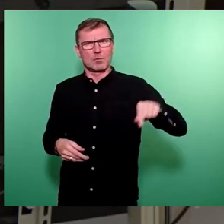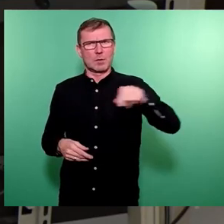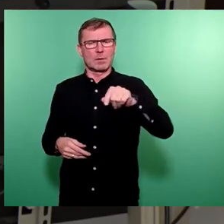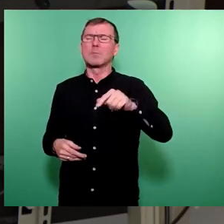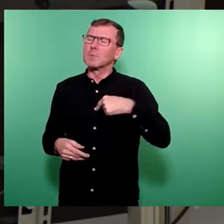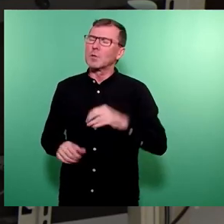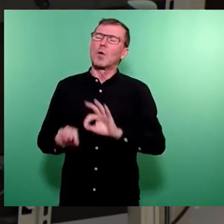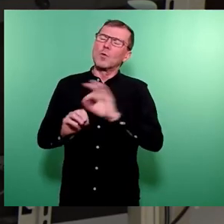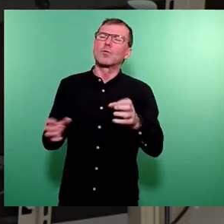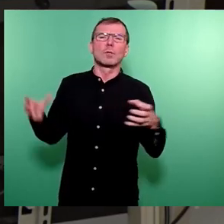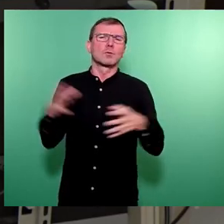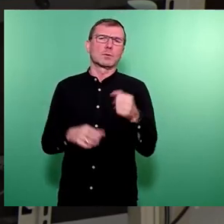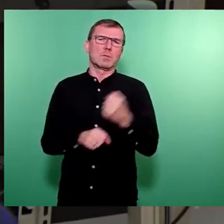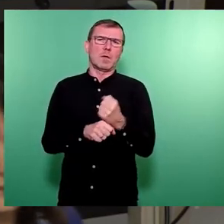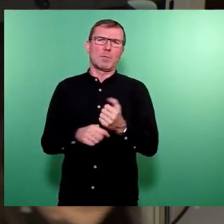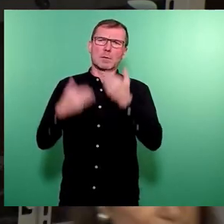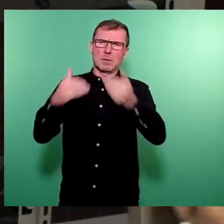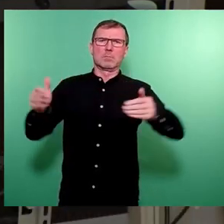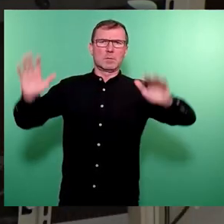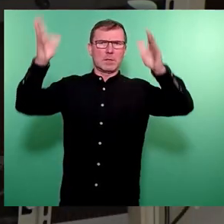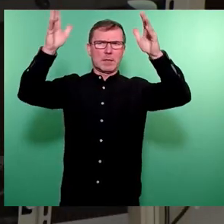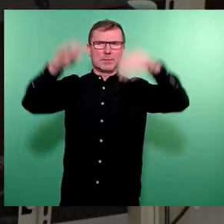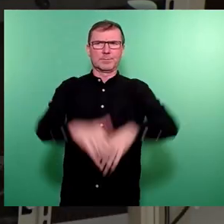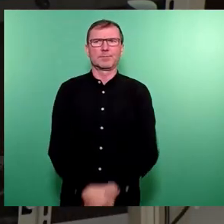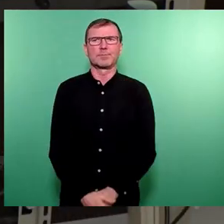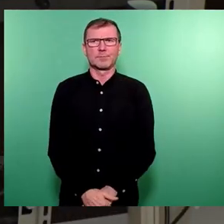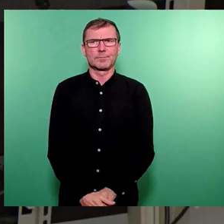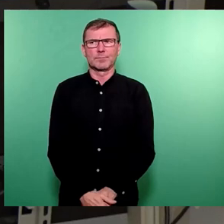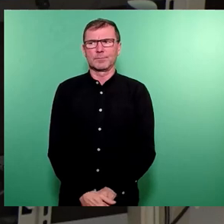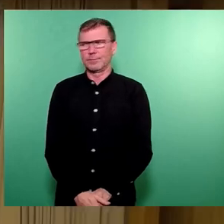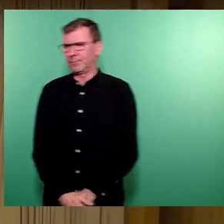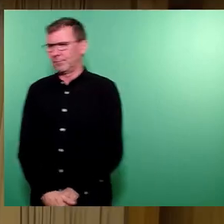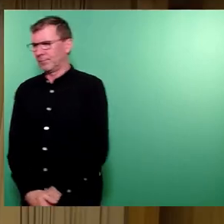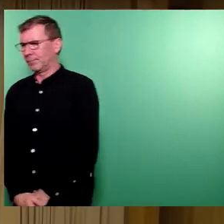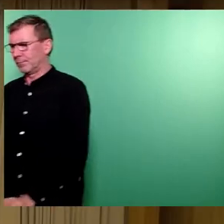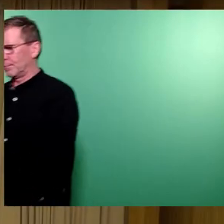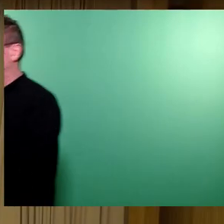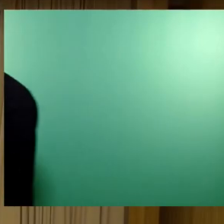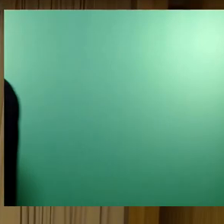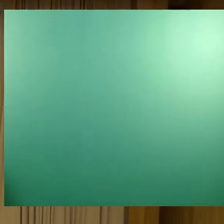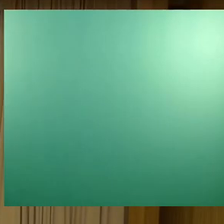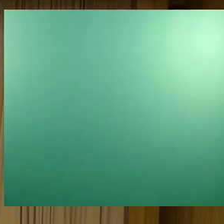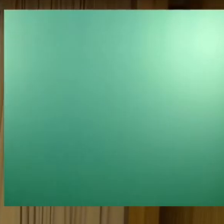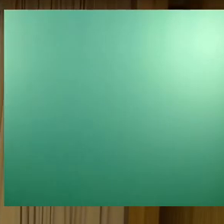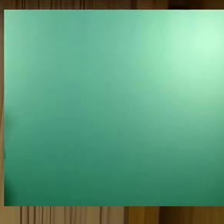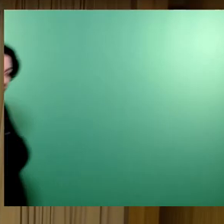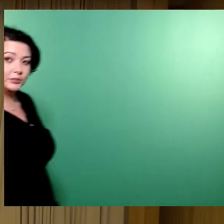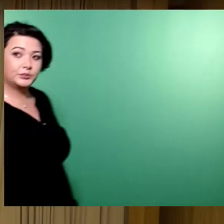sehr gut zusammengearbeitet. Vielen Dank. So, als nächste Wortmeldung Herr Kießling und dann Herr Mattis.